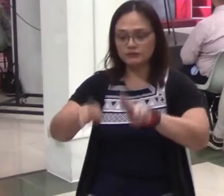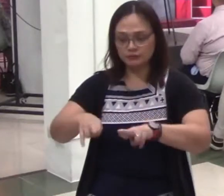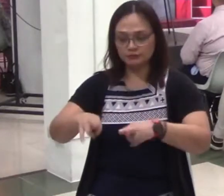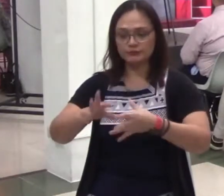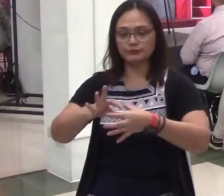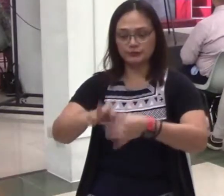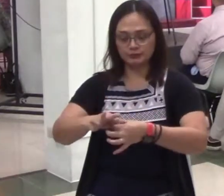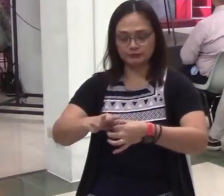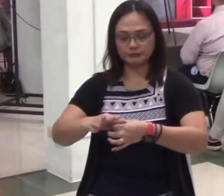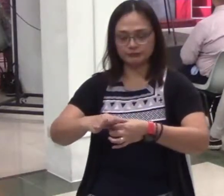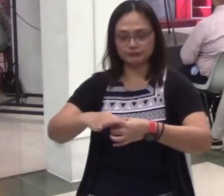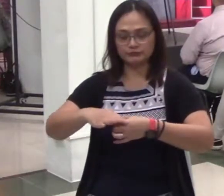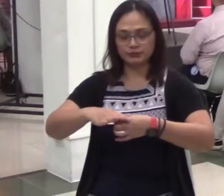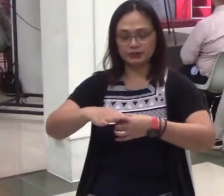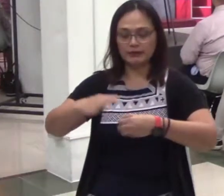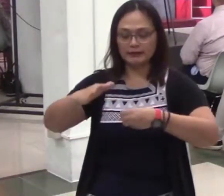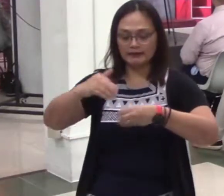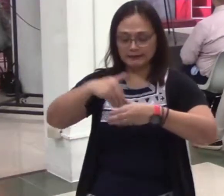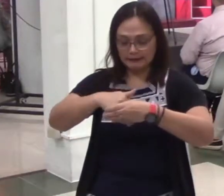God?